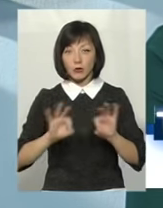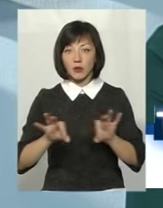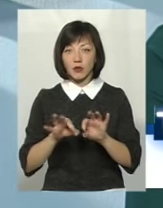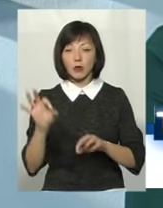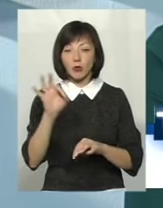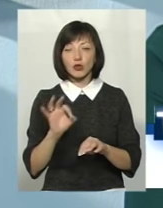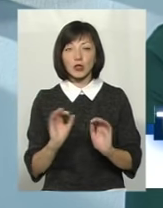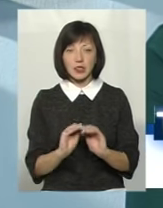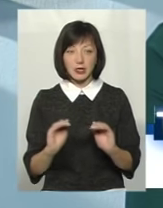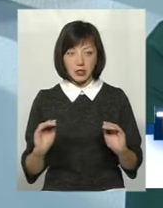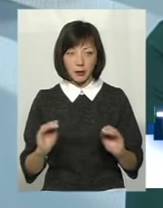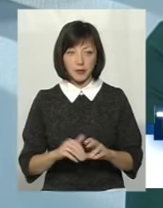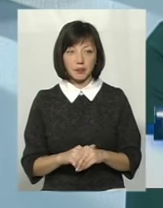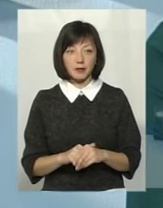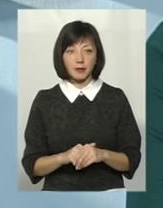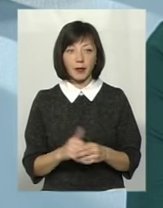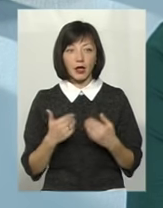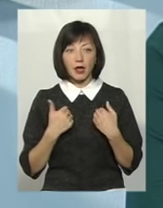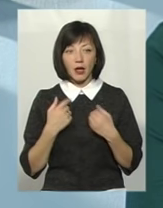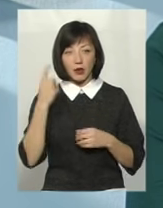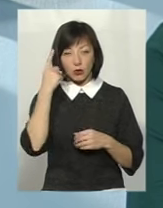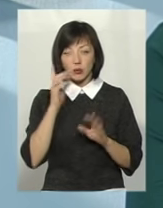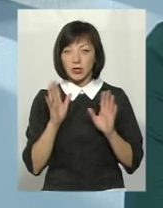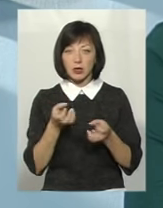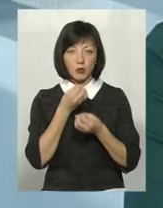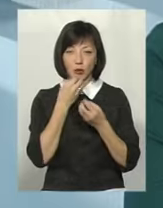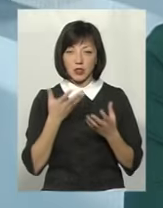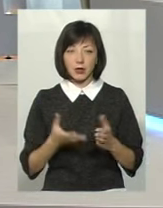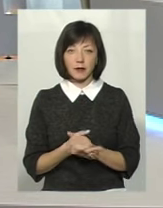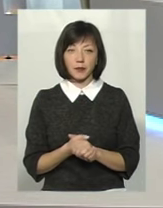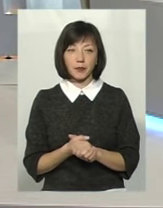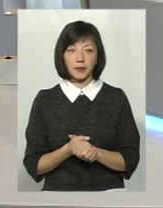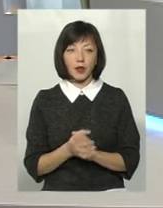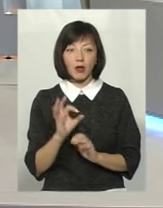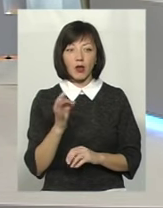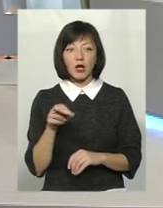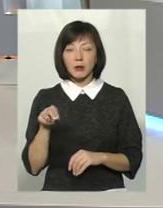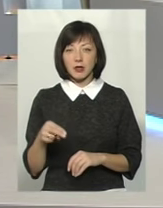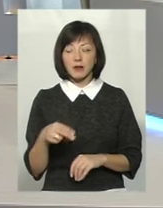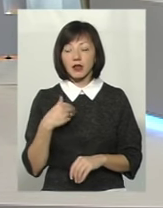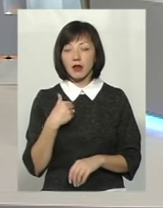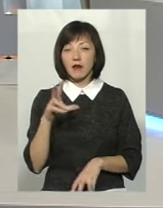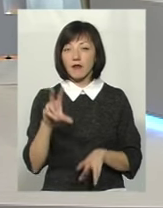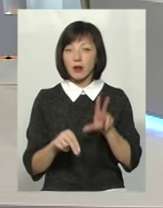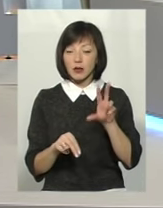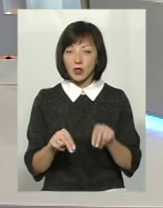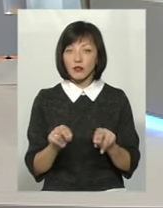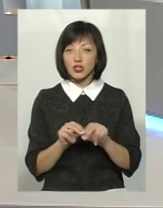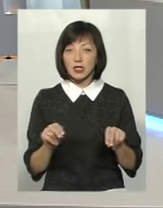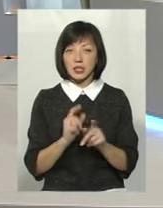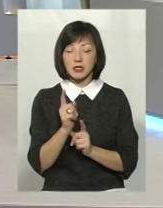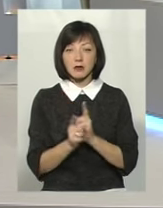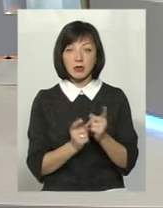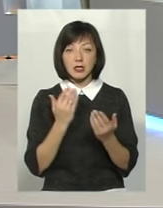про щось дітям. Я думаю, що це тільки не позитивне. Олена Петровна. Я теж вважаю, що вчителі до змін ставляться